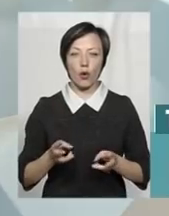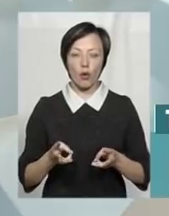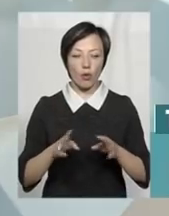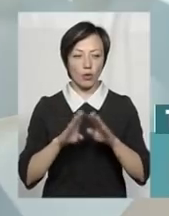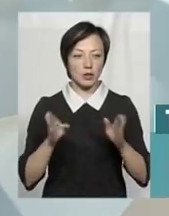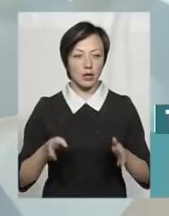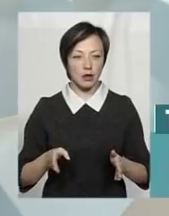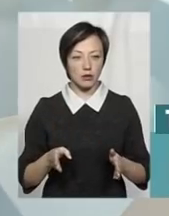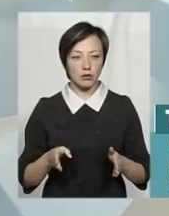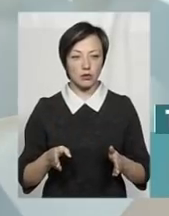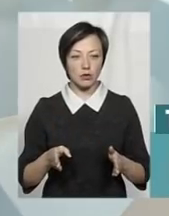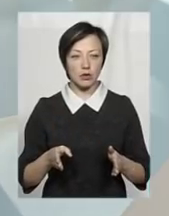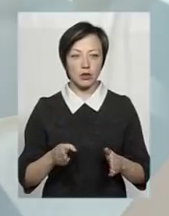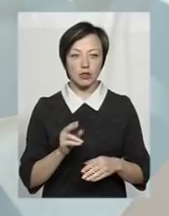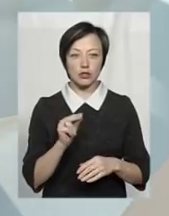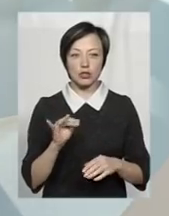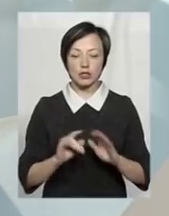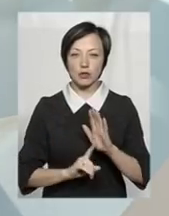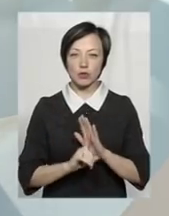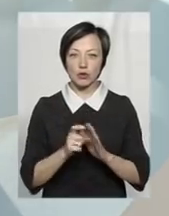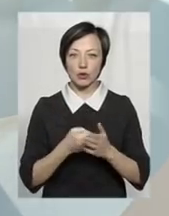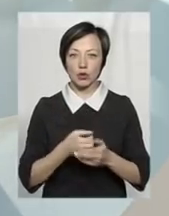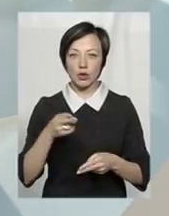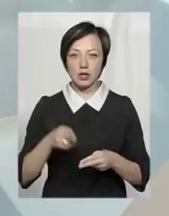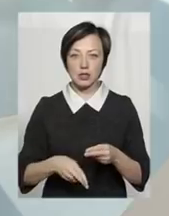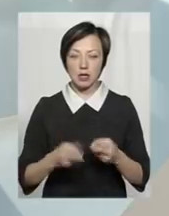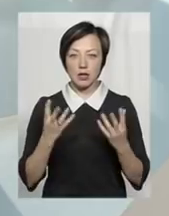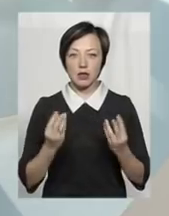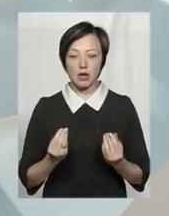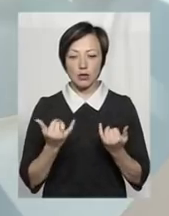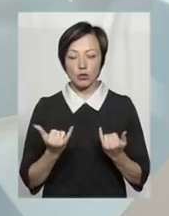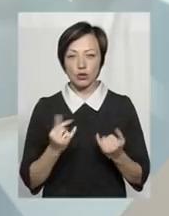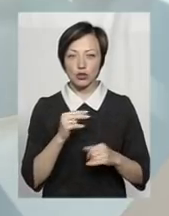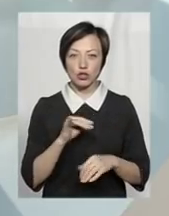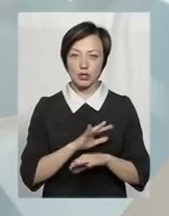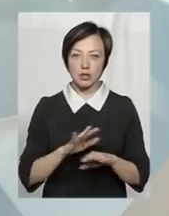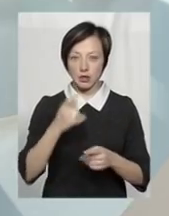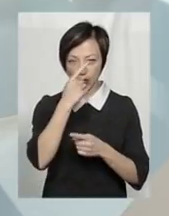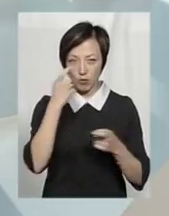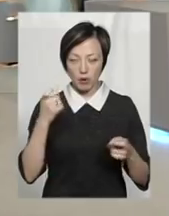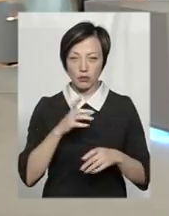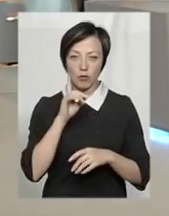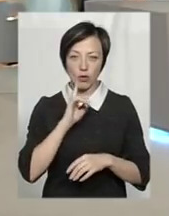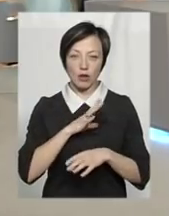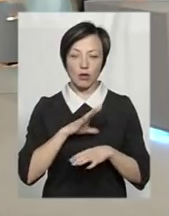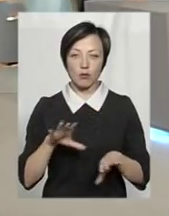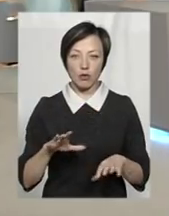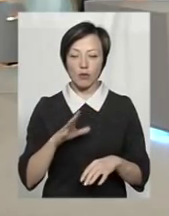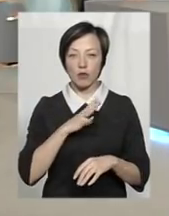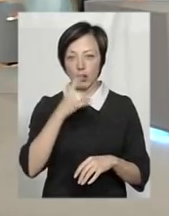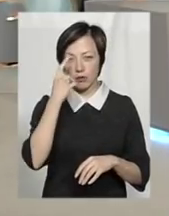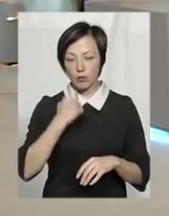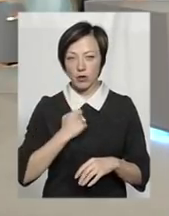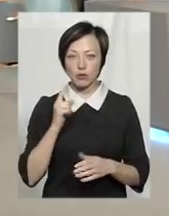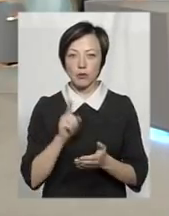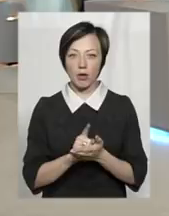модульну, чи запустили до кінця дня цього чи ні, тому що інформації поки що не було, хоча була інформація,